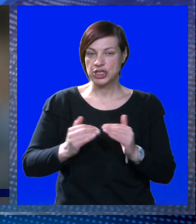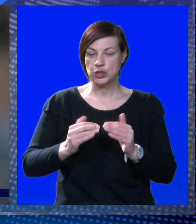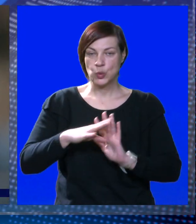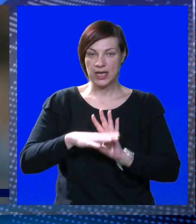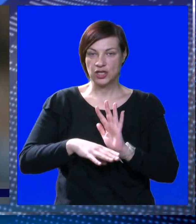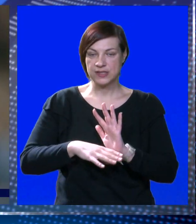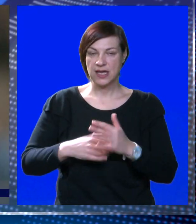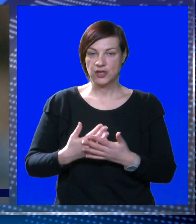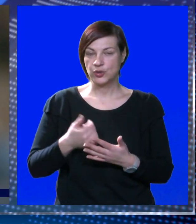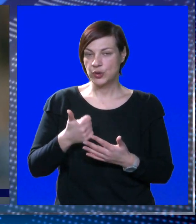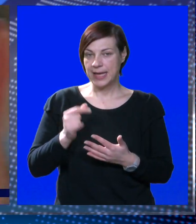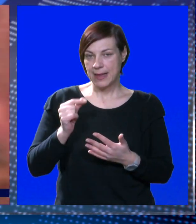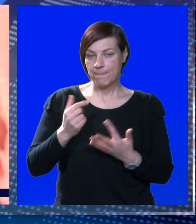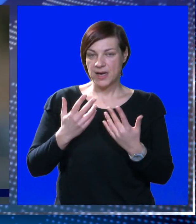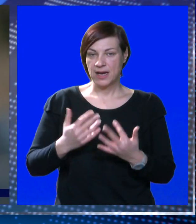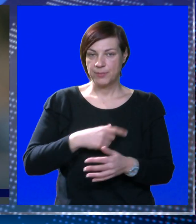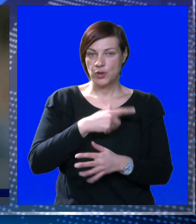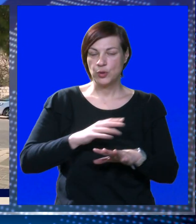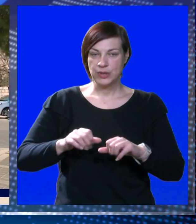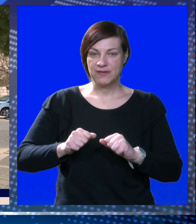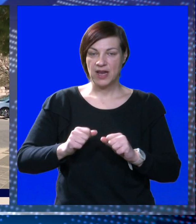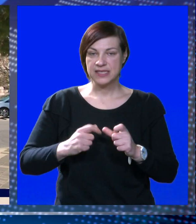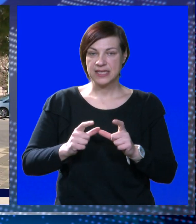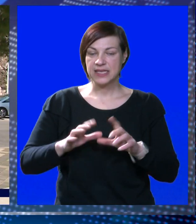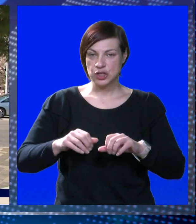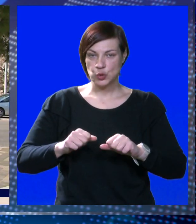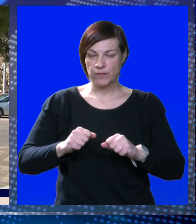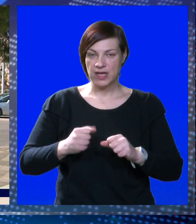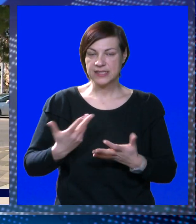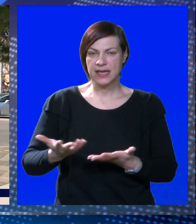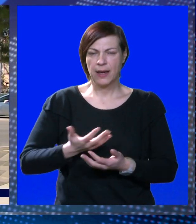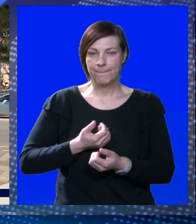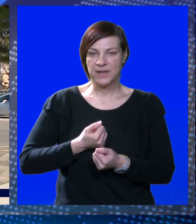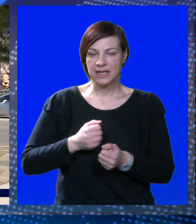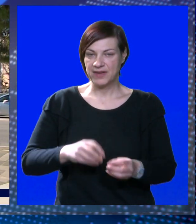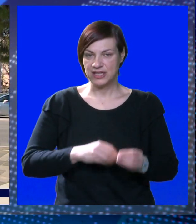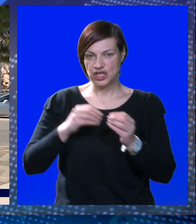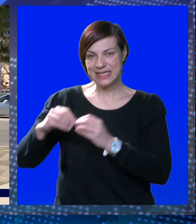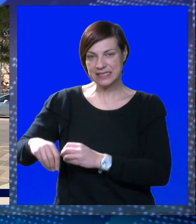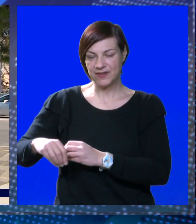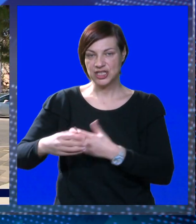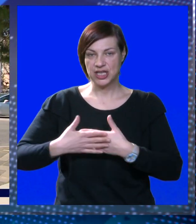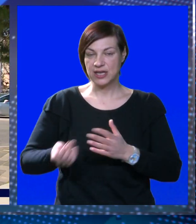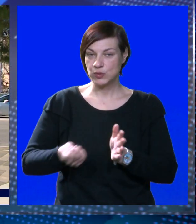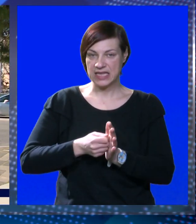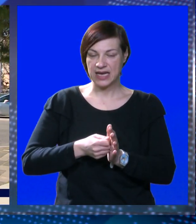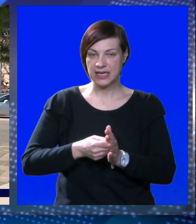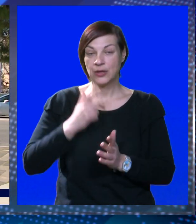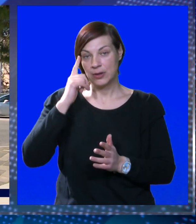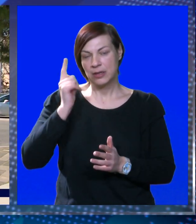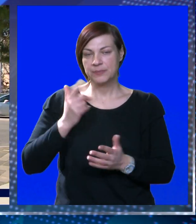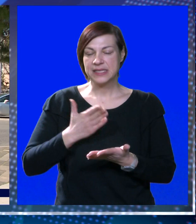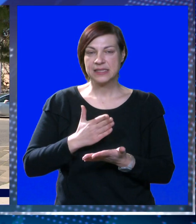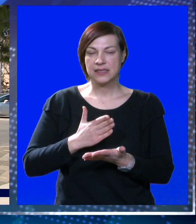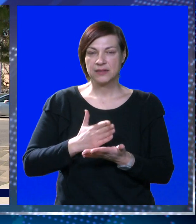išlo sukladno zakonu. Jedan vrlo mali broj ljudi, vlasnika i suvlasnika je prihvatio izvlaštenje uz naknadu.